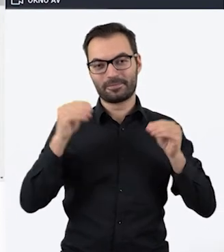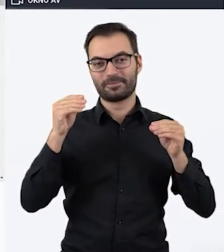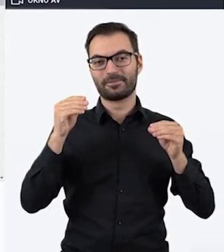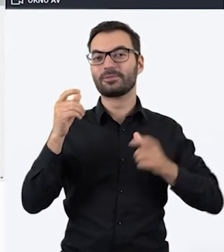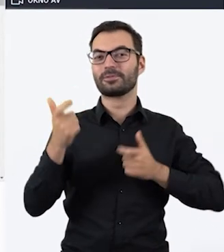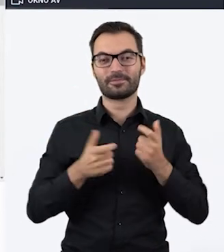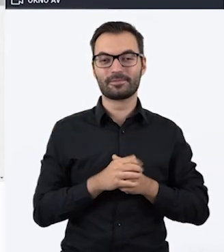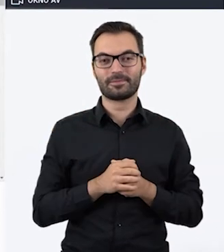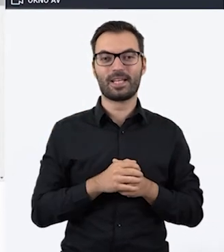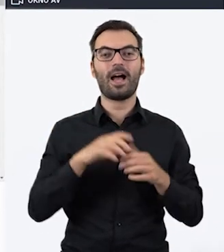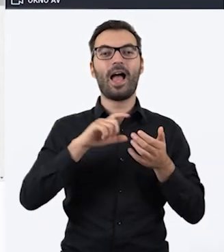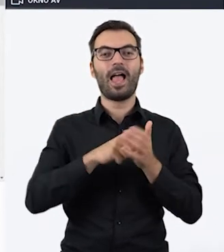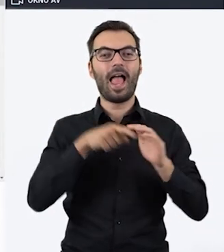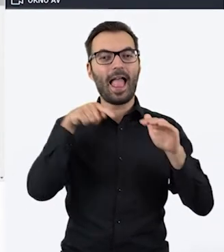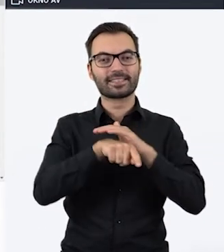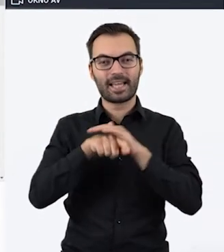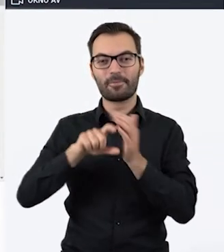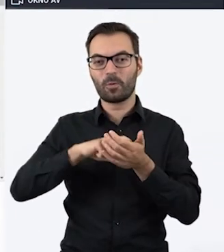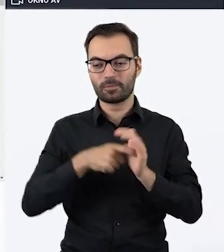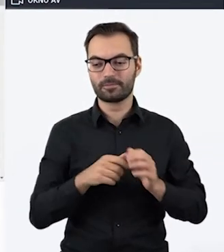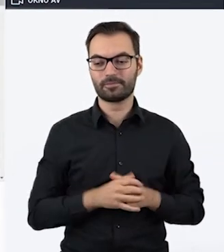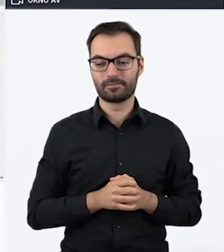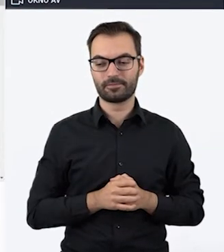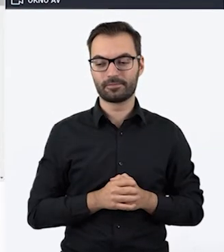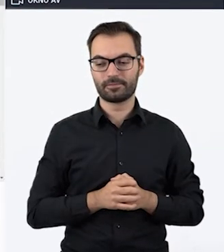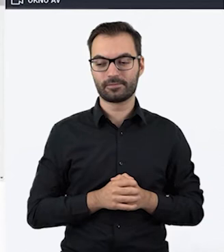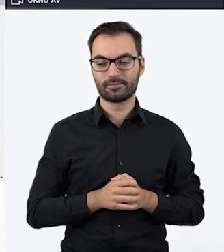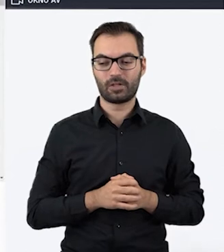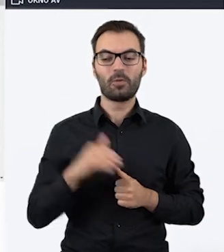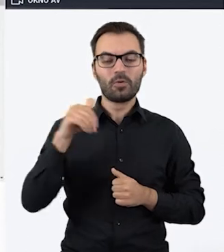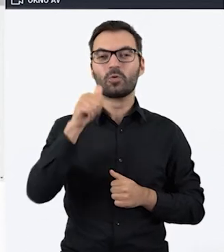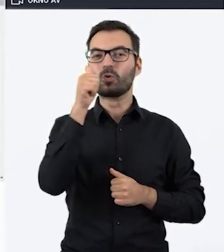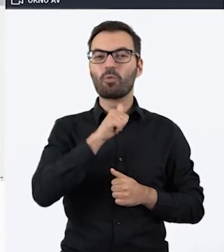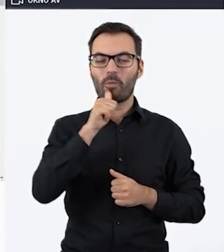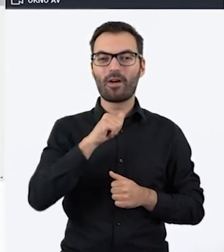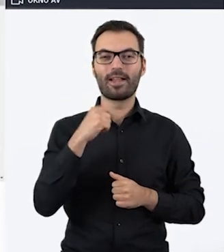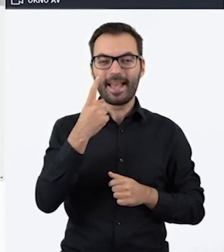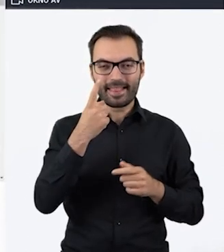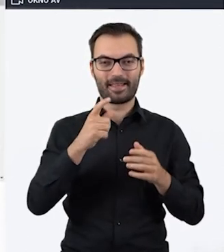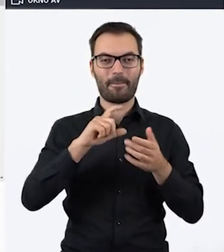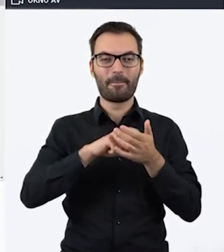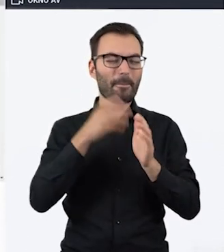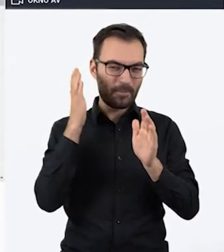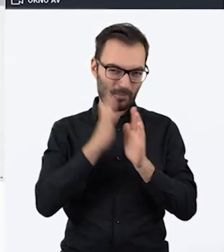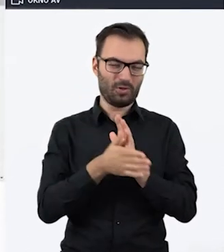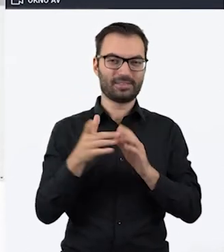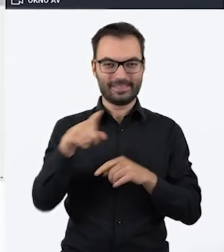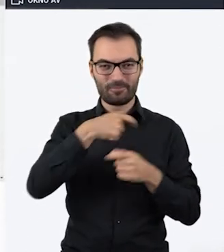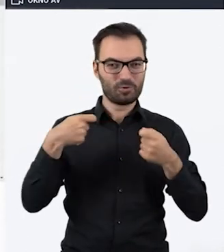webinaru na temat Escape Roomów, niż przechodząc taki jeden prosty Escape Room